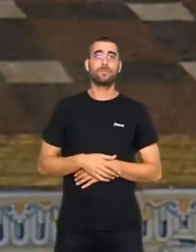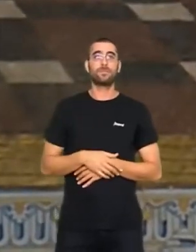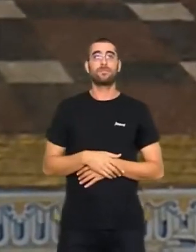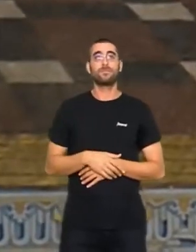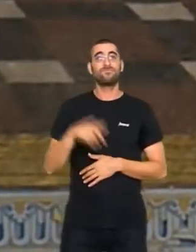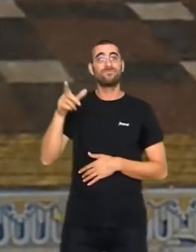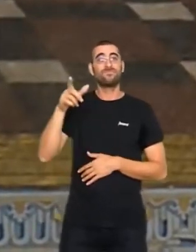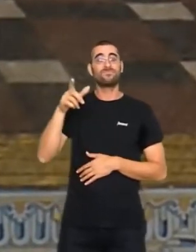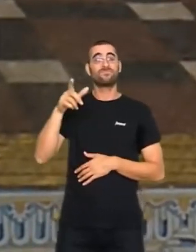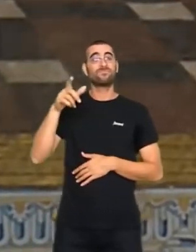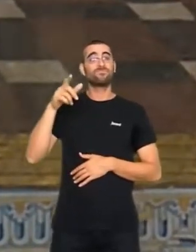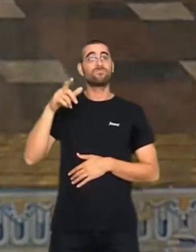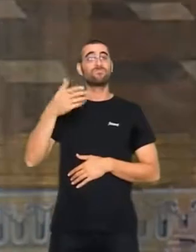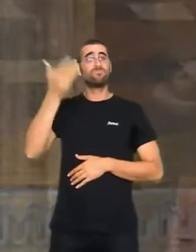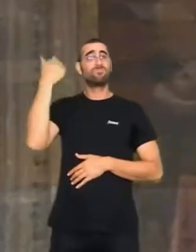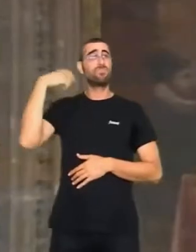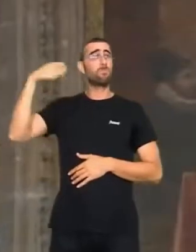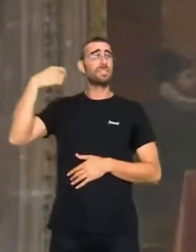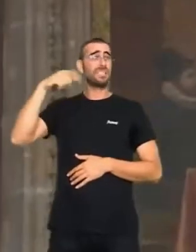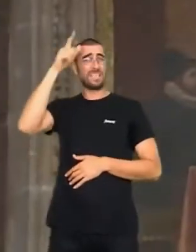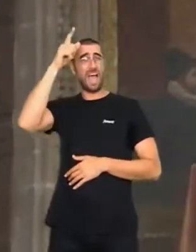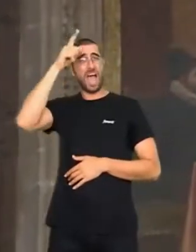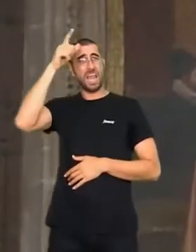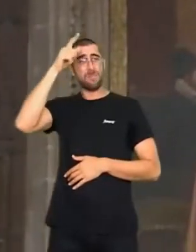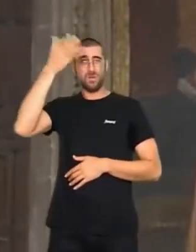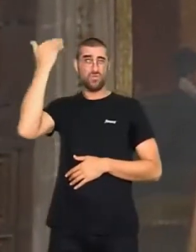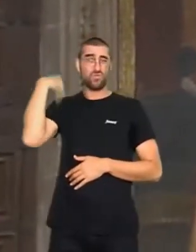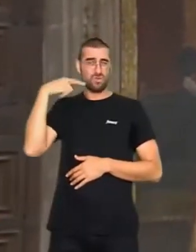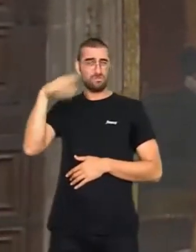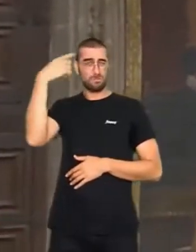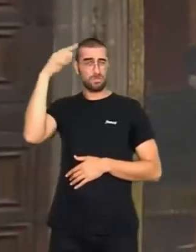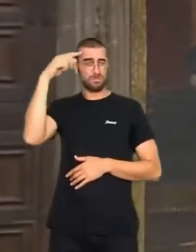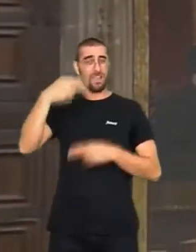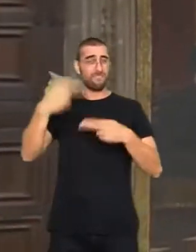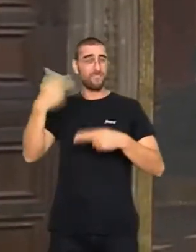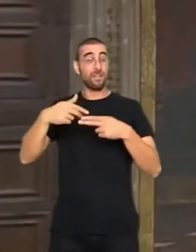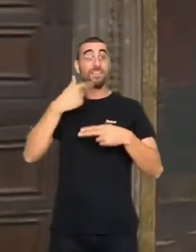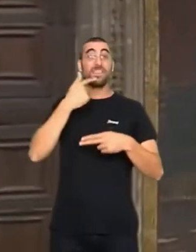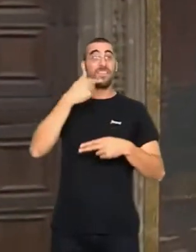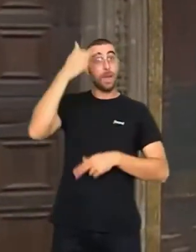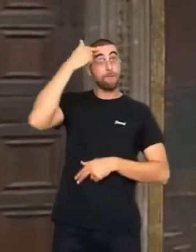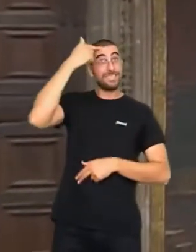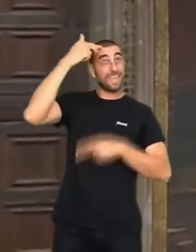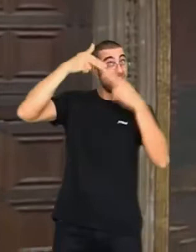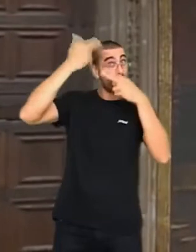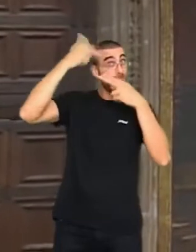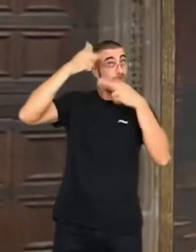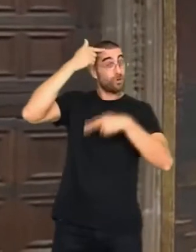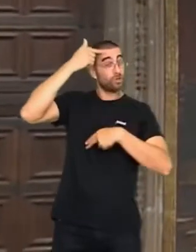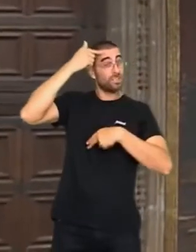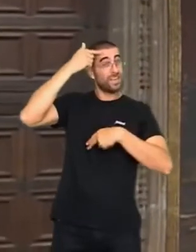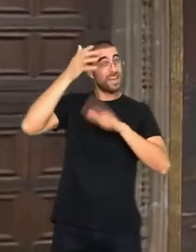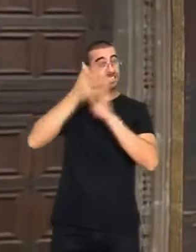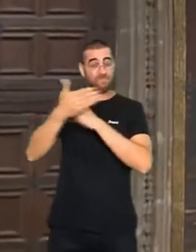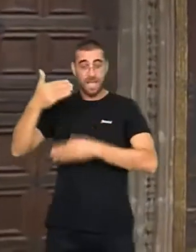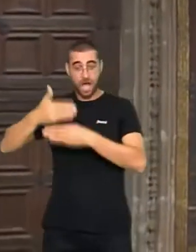canceller alemany, que sabia de murs i de fronteres, afirma que les barreres mentals perviuen més temps que les